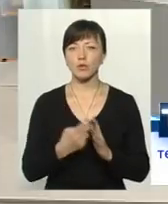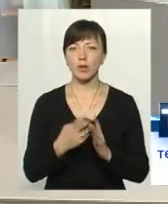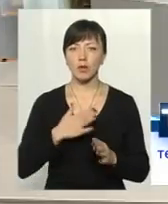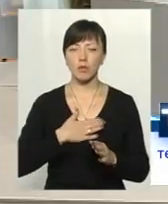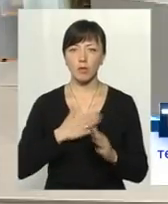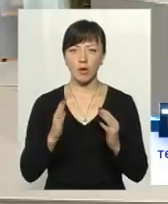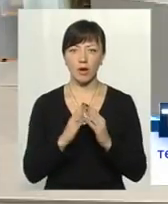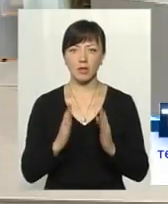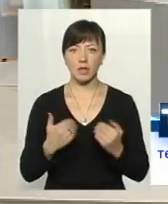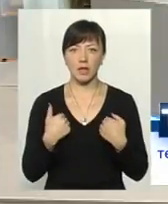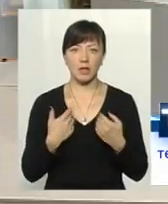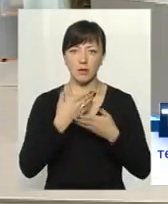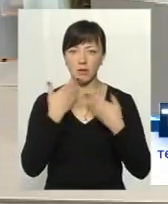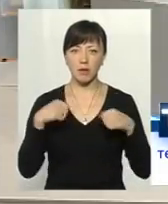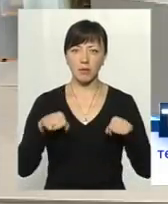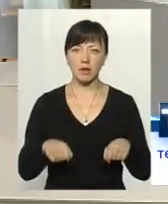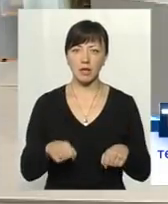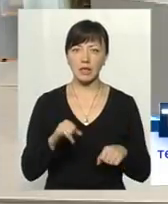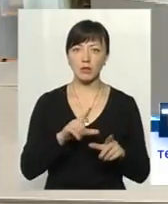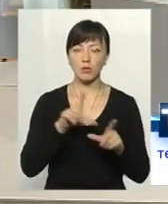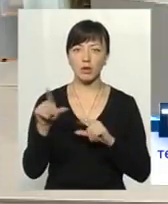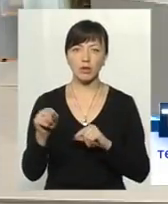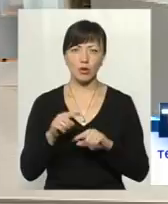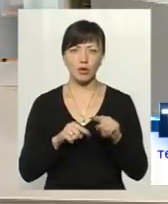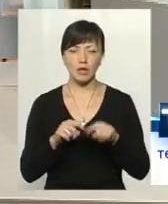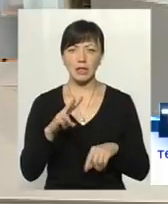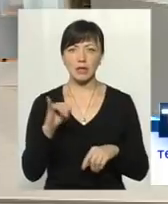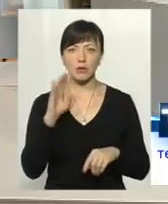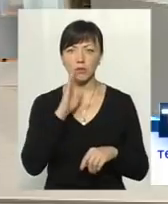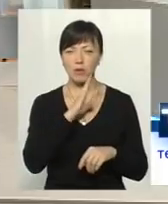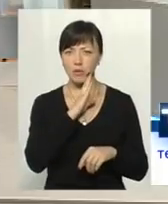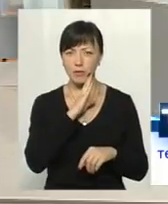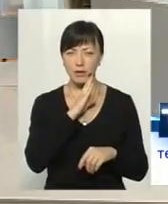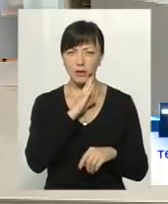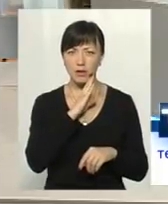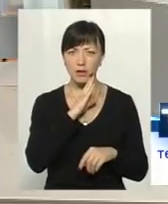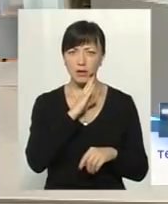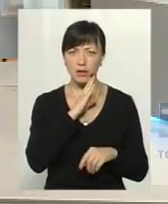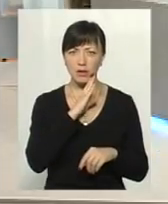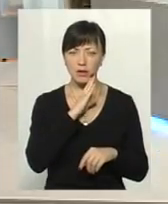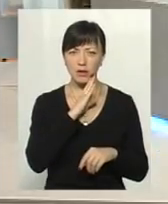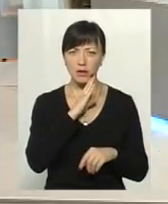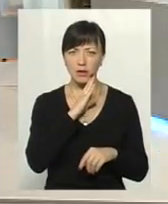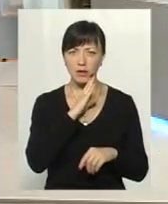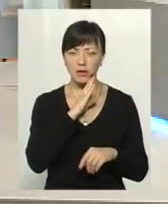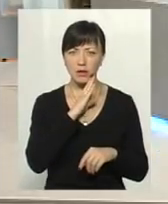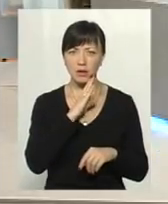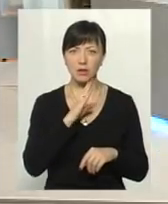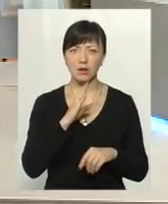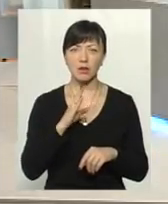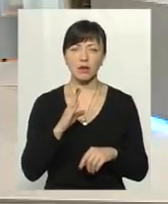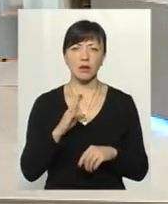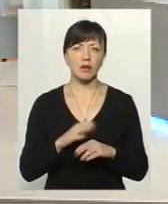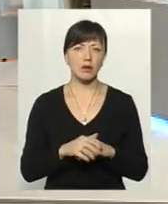хату. І я не маю права ні до родичів поїхати, ні до мамець, міця прати. Може б я десь, бо це мав би ціх пару